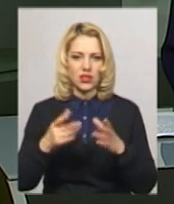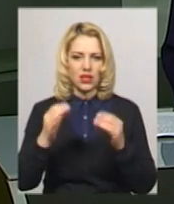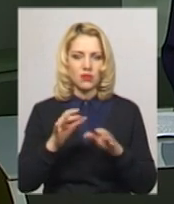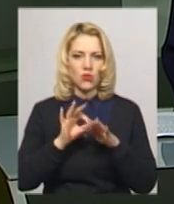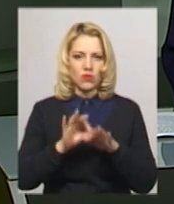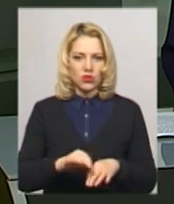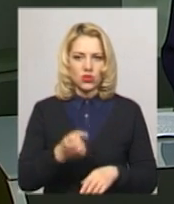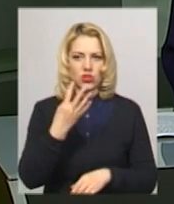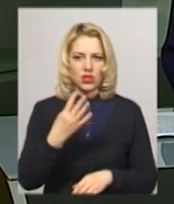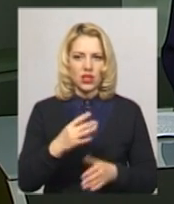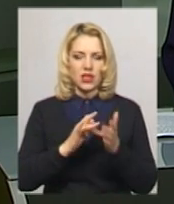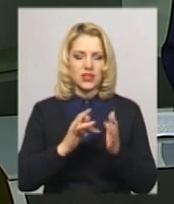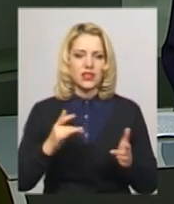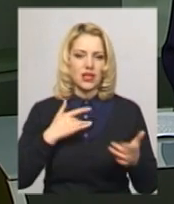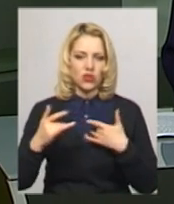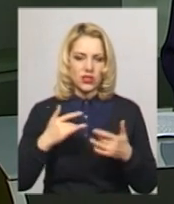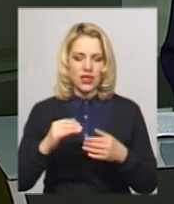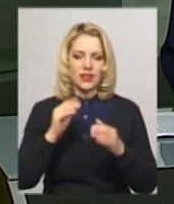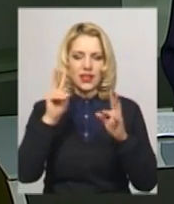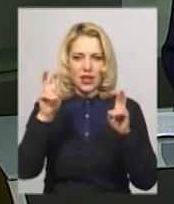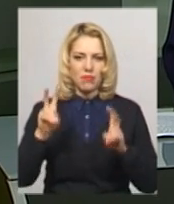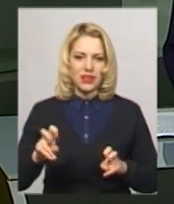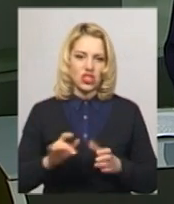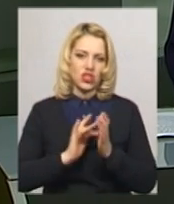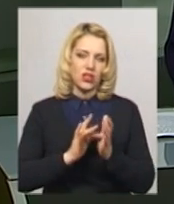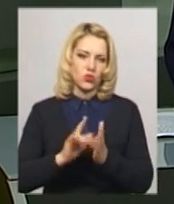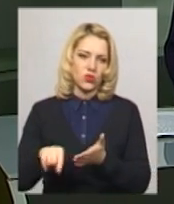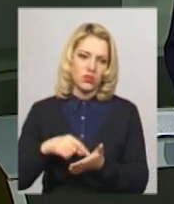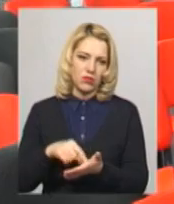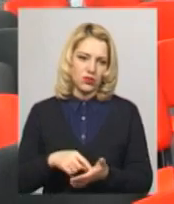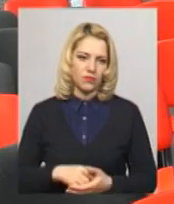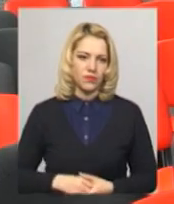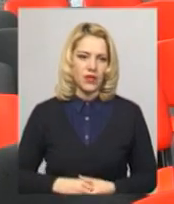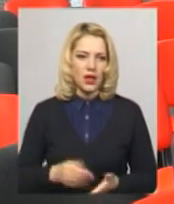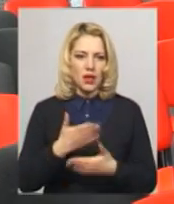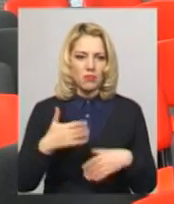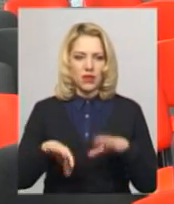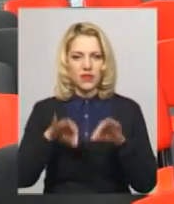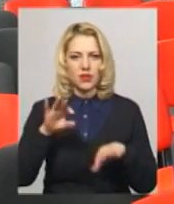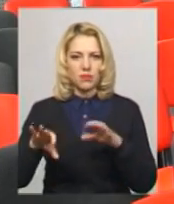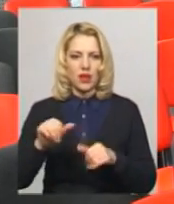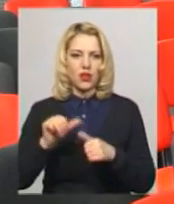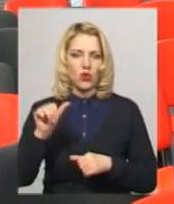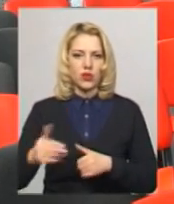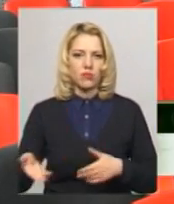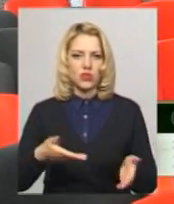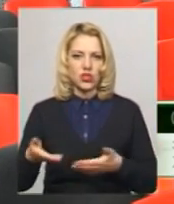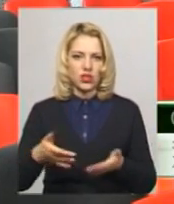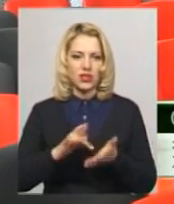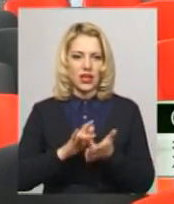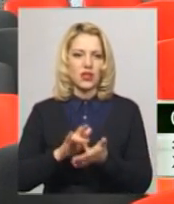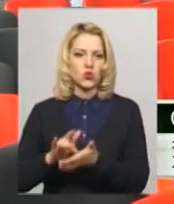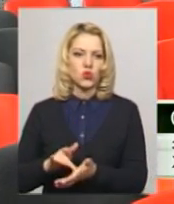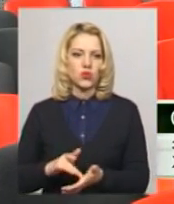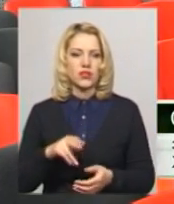проведуть 14 театралізованих та тематичних екскурсій містом. Ми відібрали, крім пішохідних екскурсій,